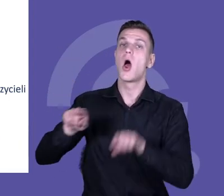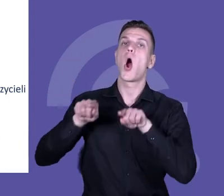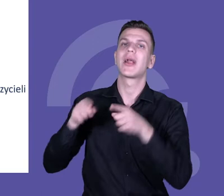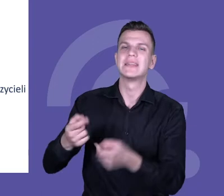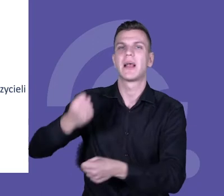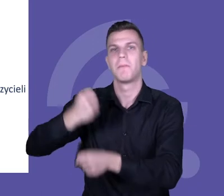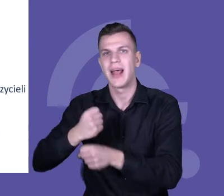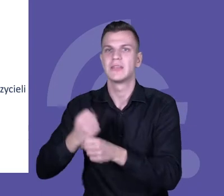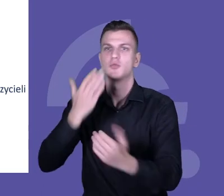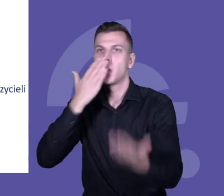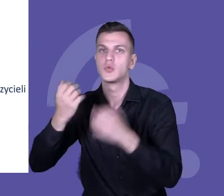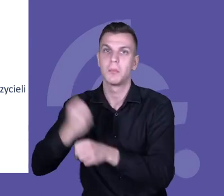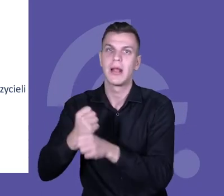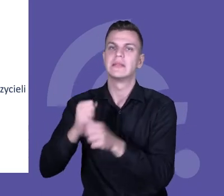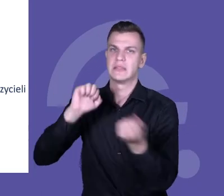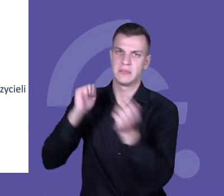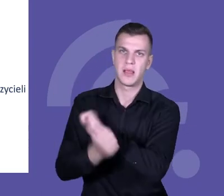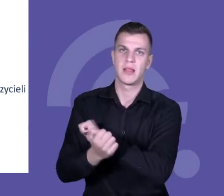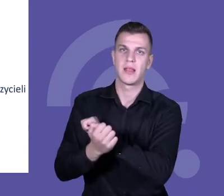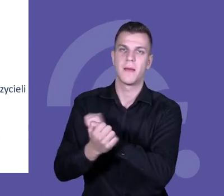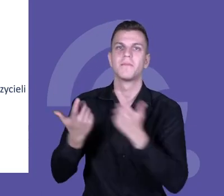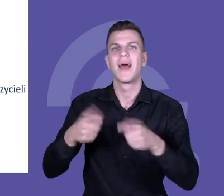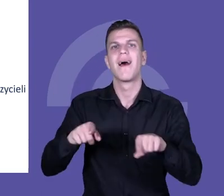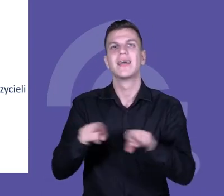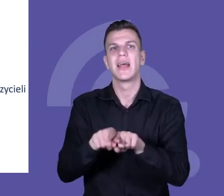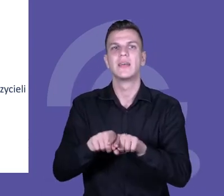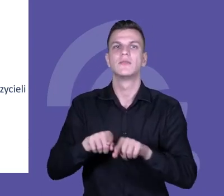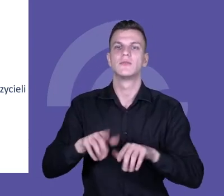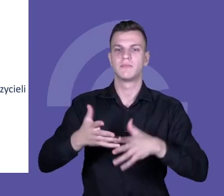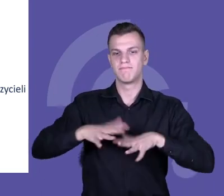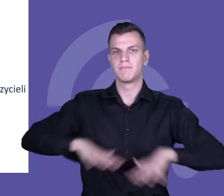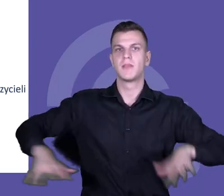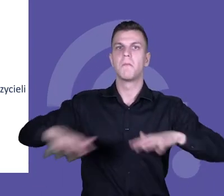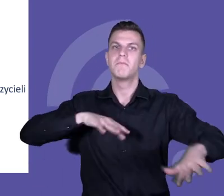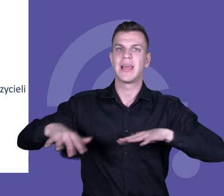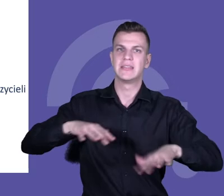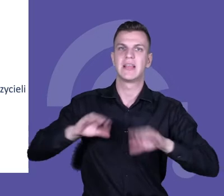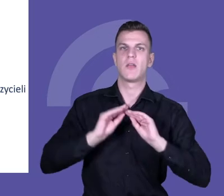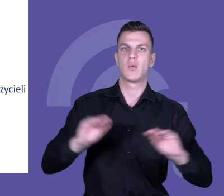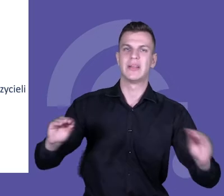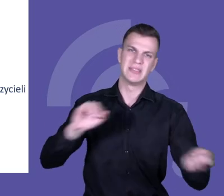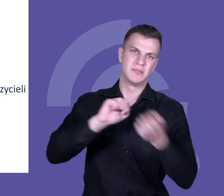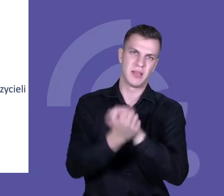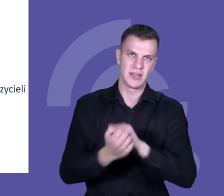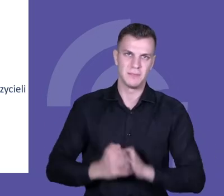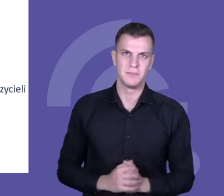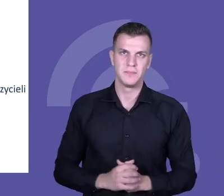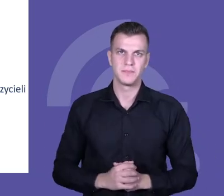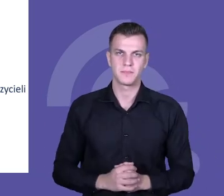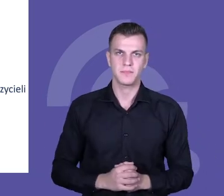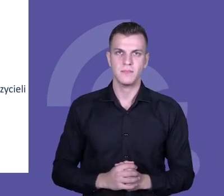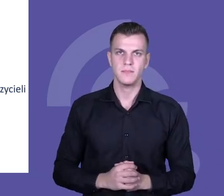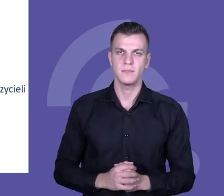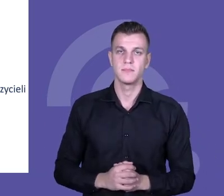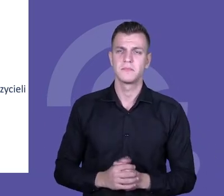szkoły i także na takim wątku zmiany przestrzeni edukacyjnej w szkole. Uczniom, uczniowie,